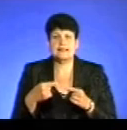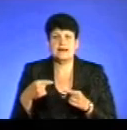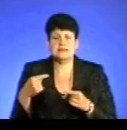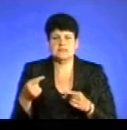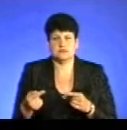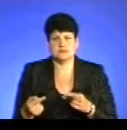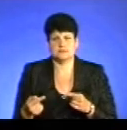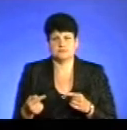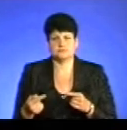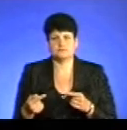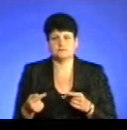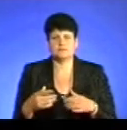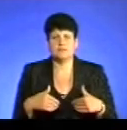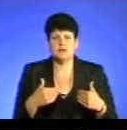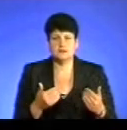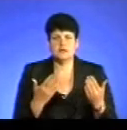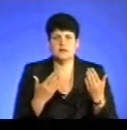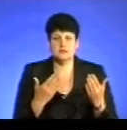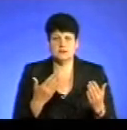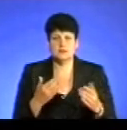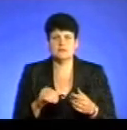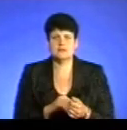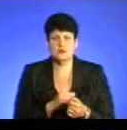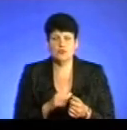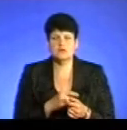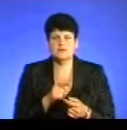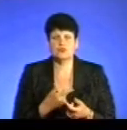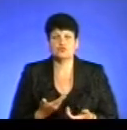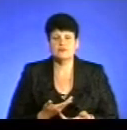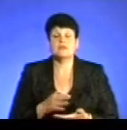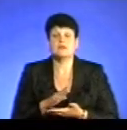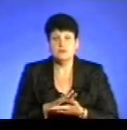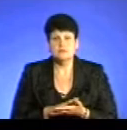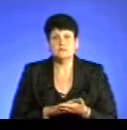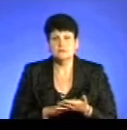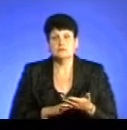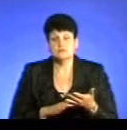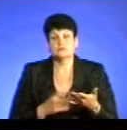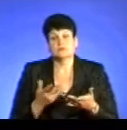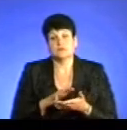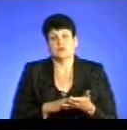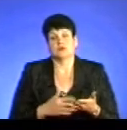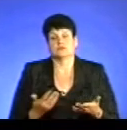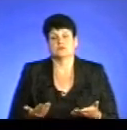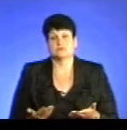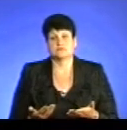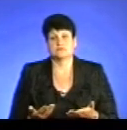приносять їм наркотик в їхньому житті, і вони далі продовжують цей спожіб життя.